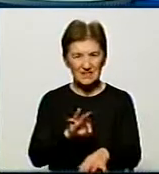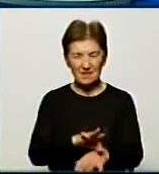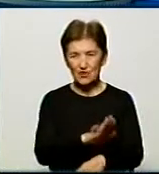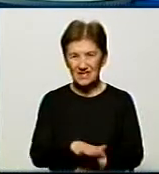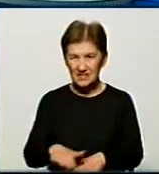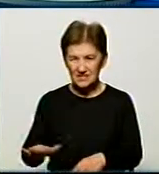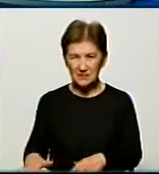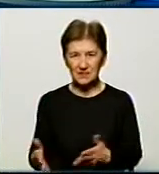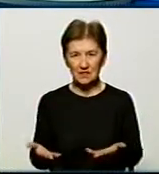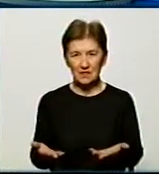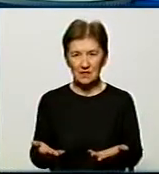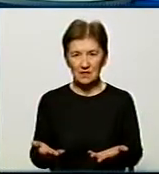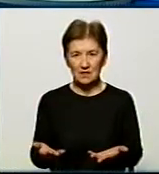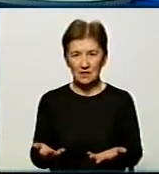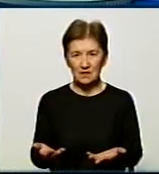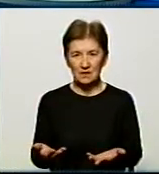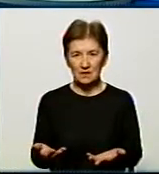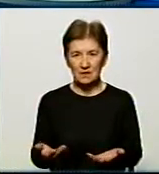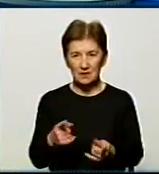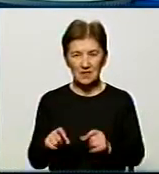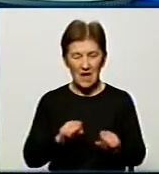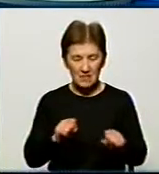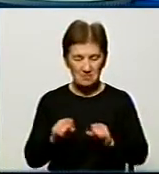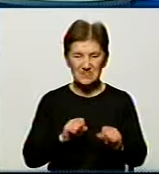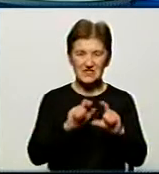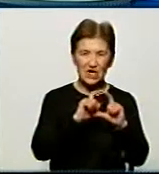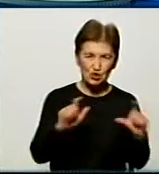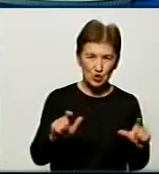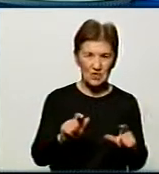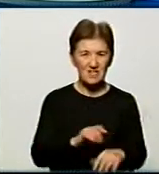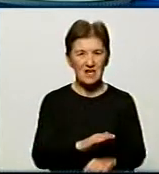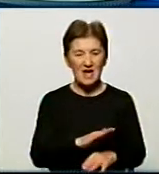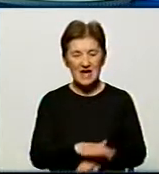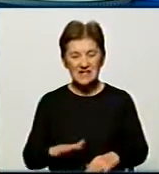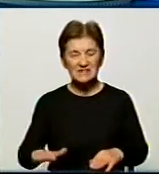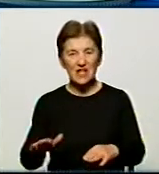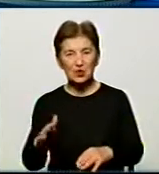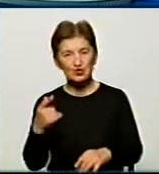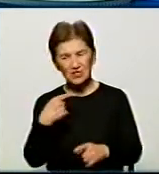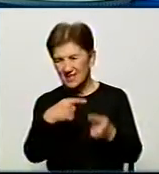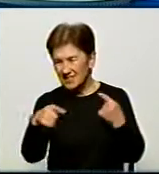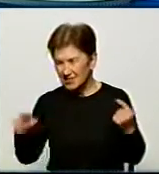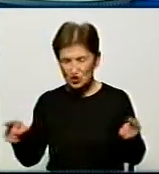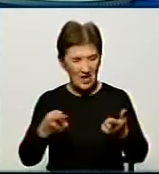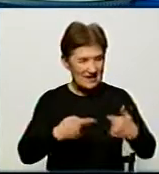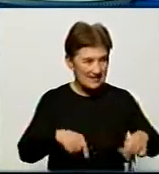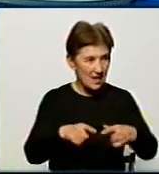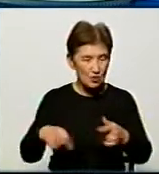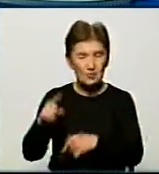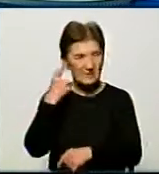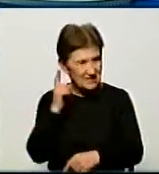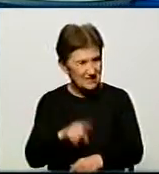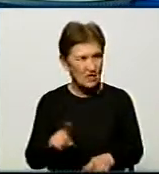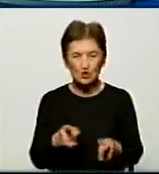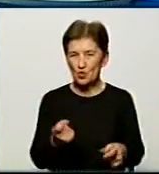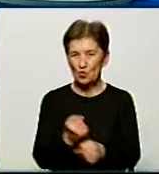і адміністрації шкіл, садочків, і інших закладів, знають, що робити